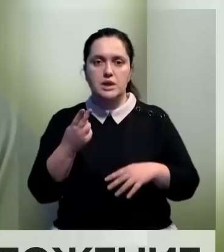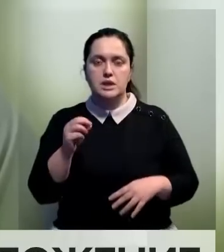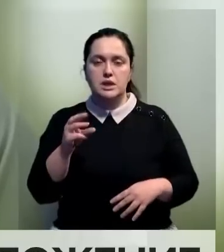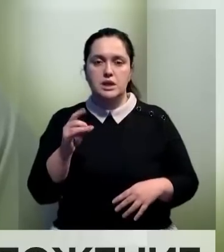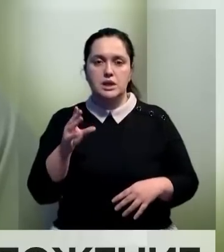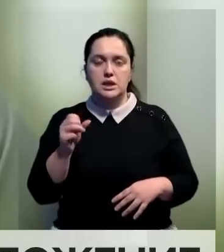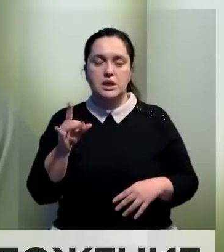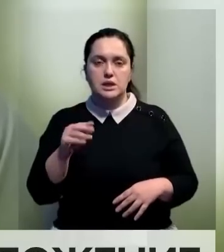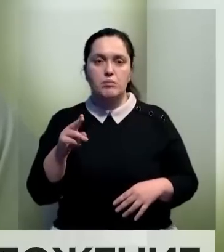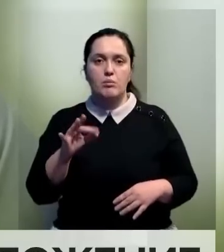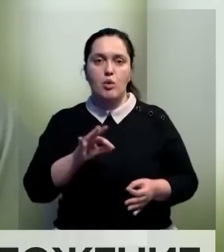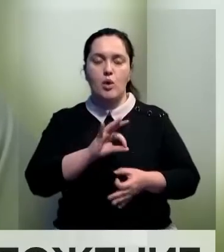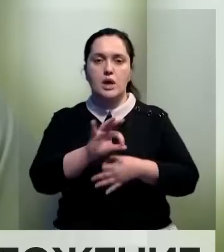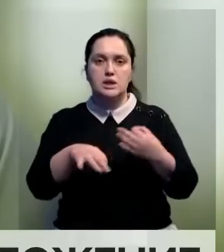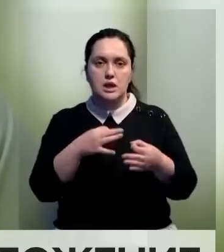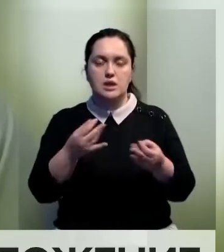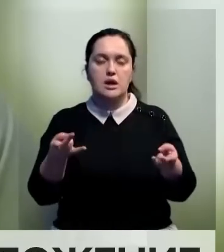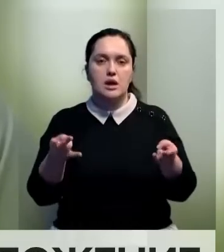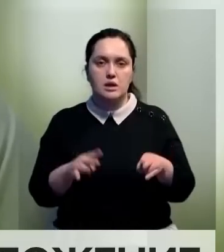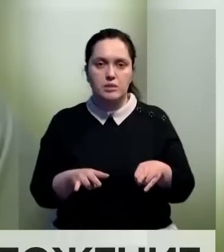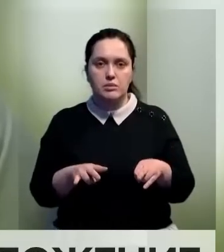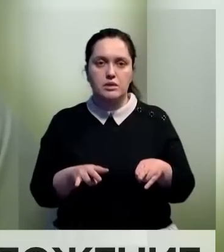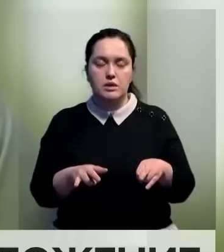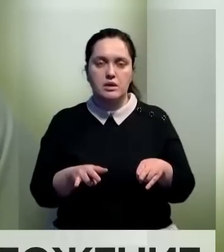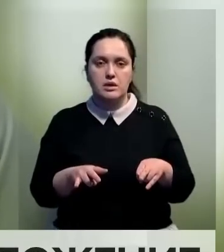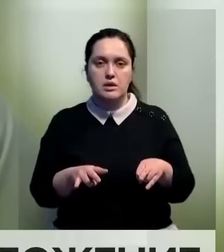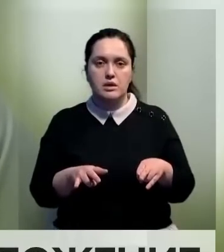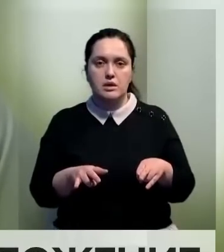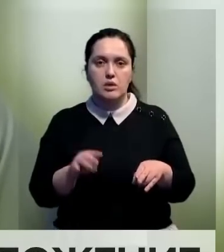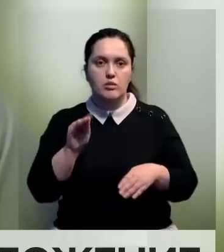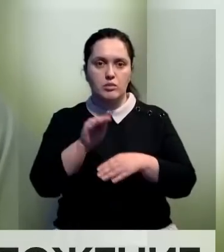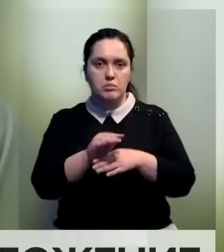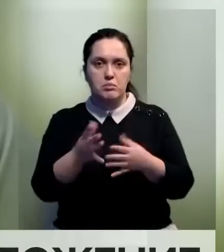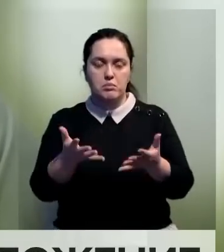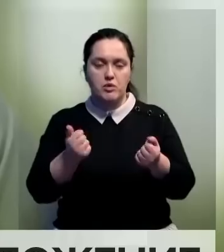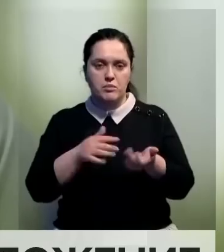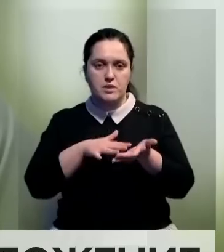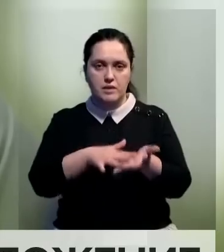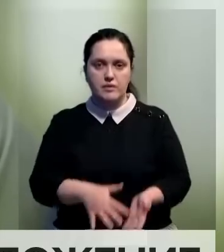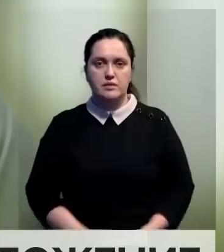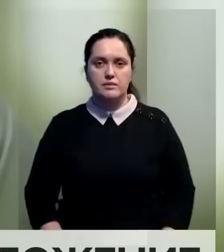По остаткам лимита открыл дополнительный объем заявок.